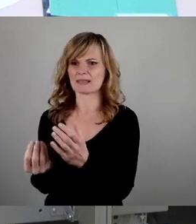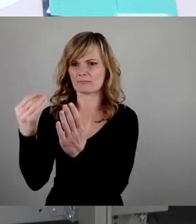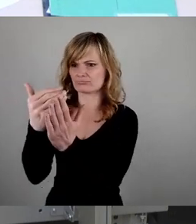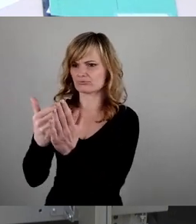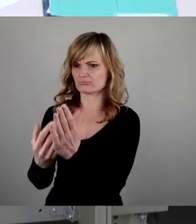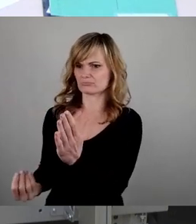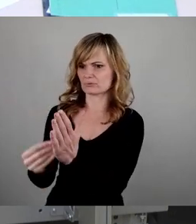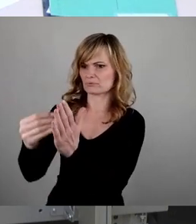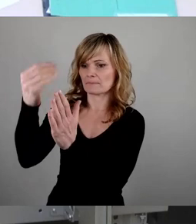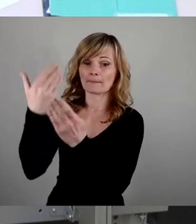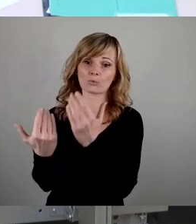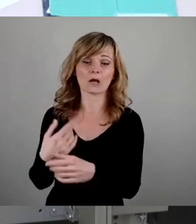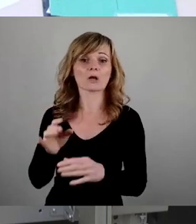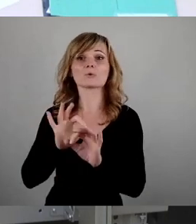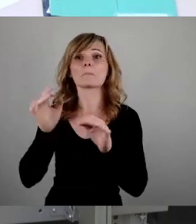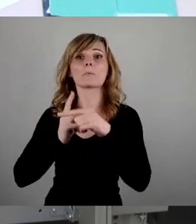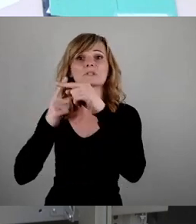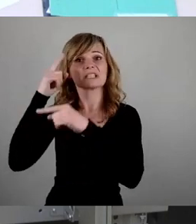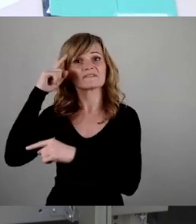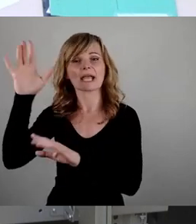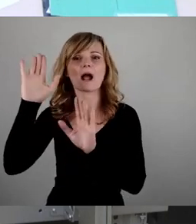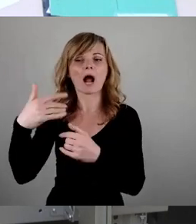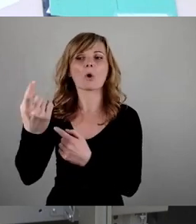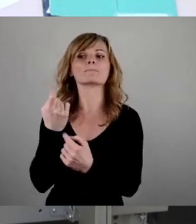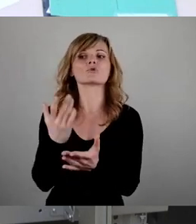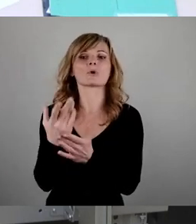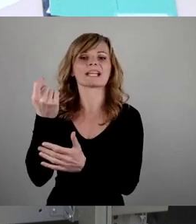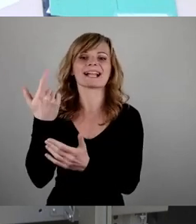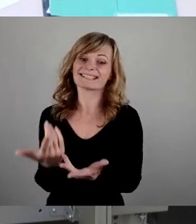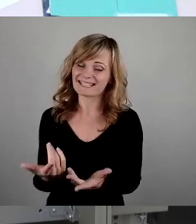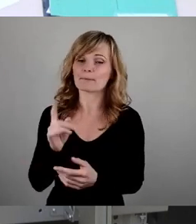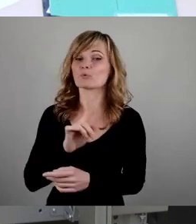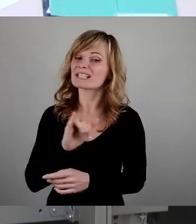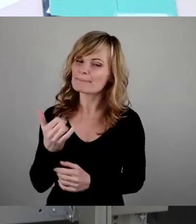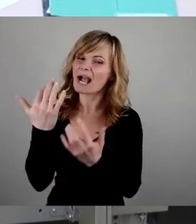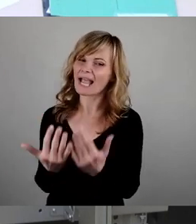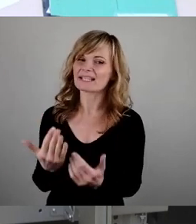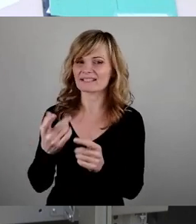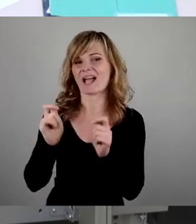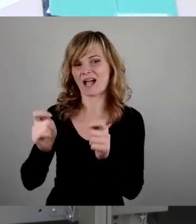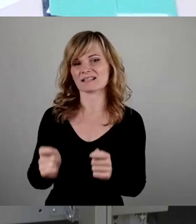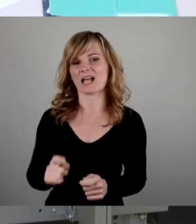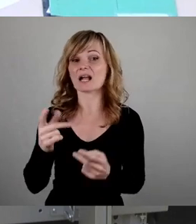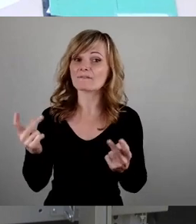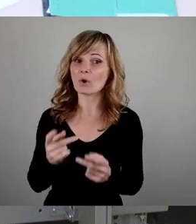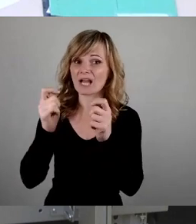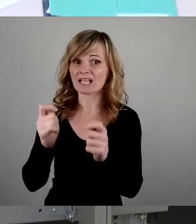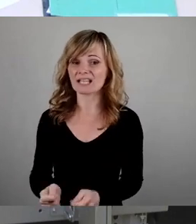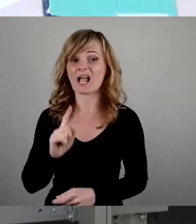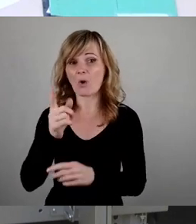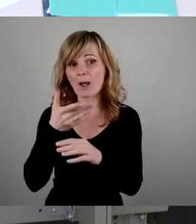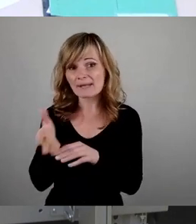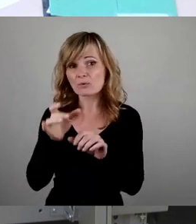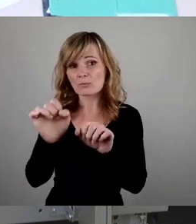optimistisch gewesen, dass die Gelder kommen. Man muss eben immer wieder damit rechnen, dass Anträge, auch Förderanträge abgelehnt werden und